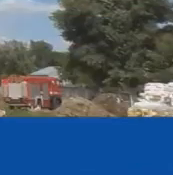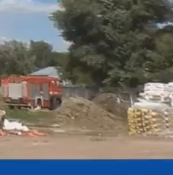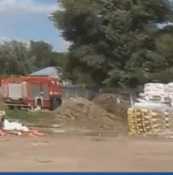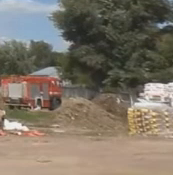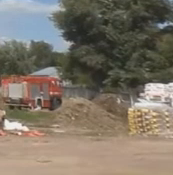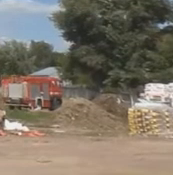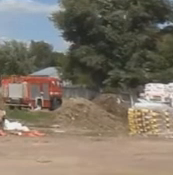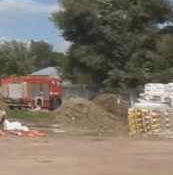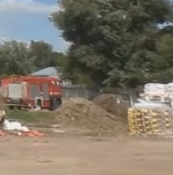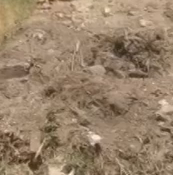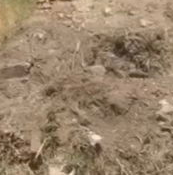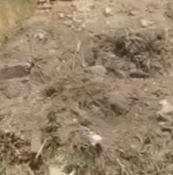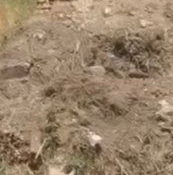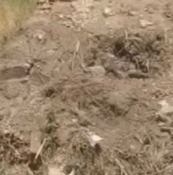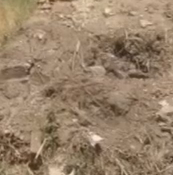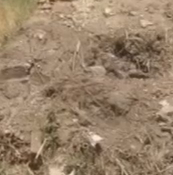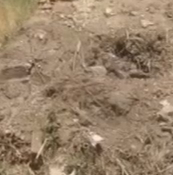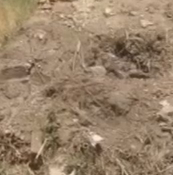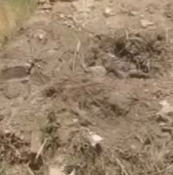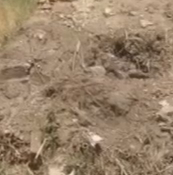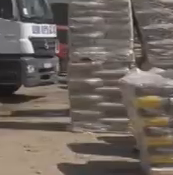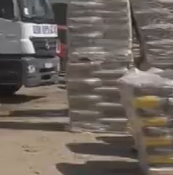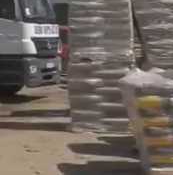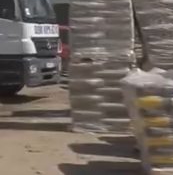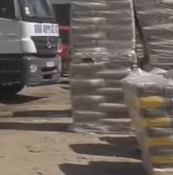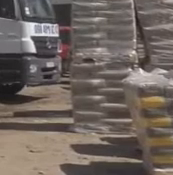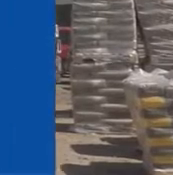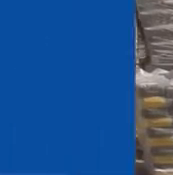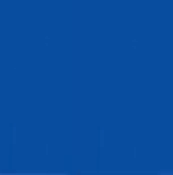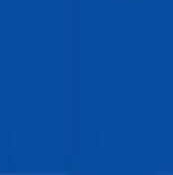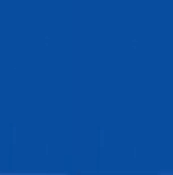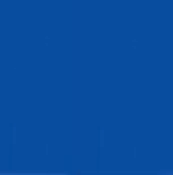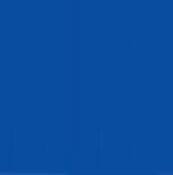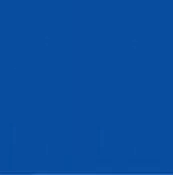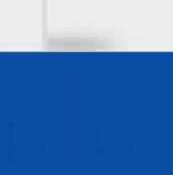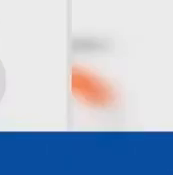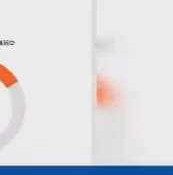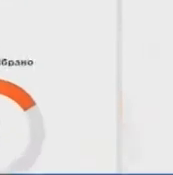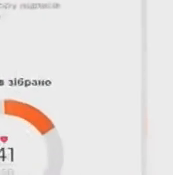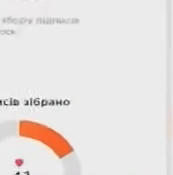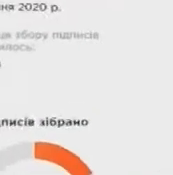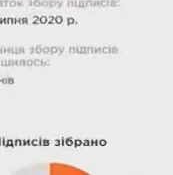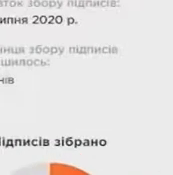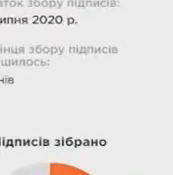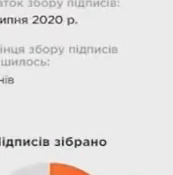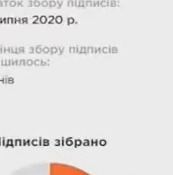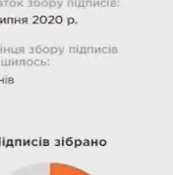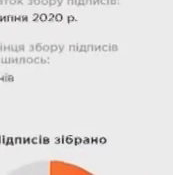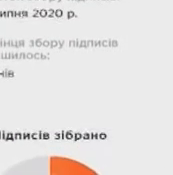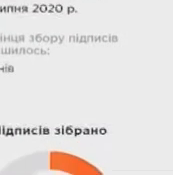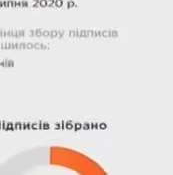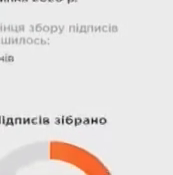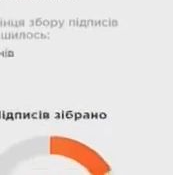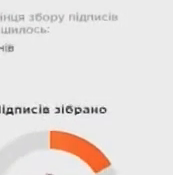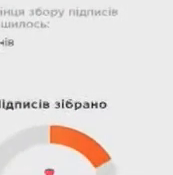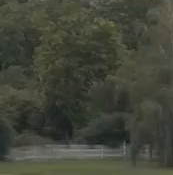У Чернігові розбирають завали складу на музикалці, який учора згорів. Чернігівці подали дві петиції